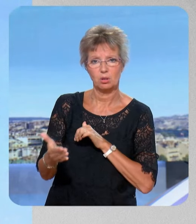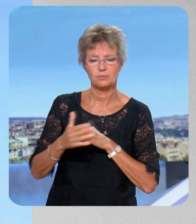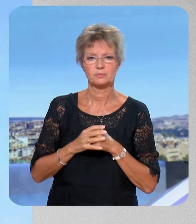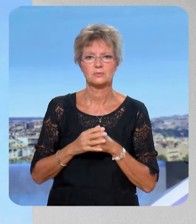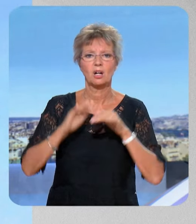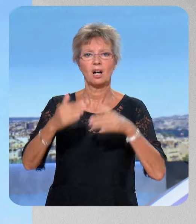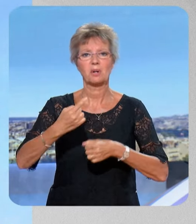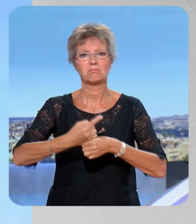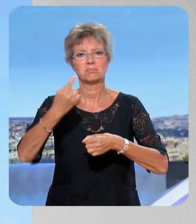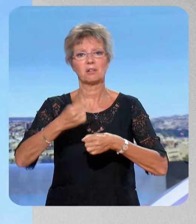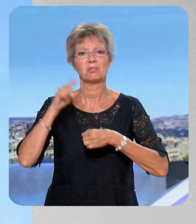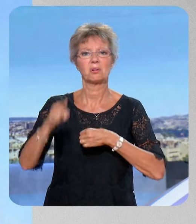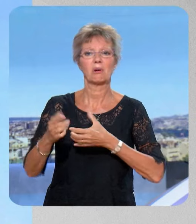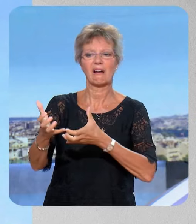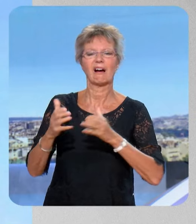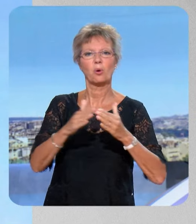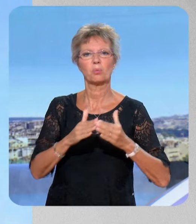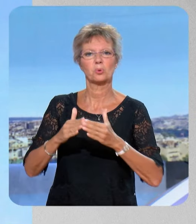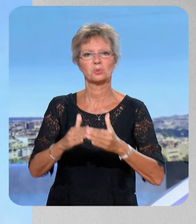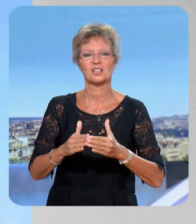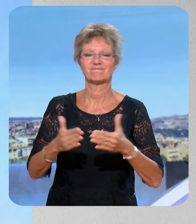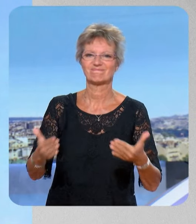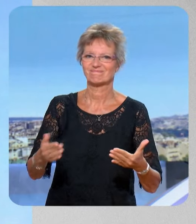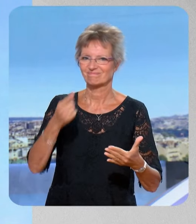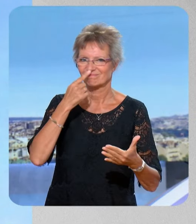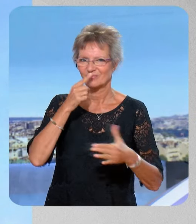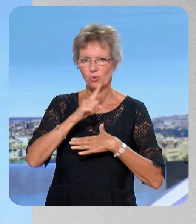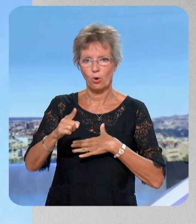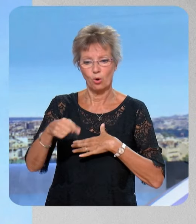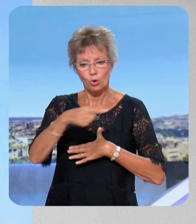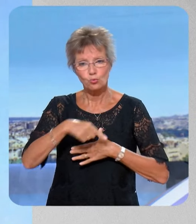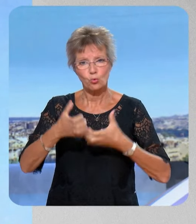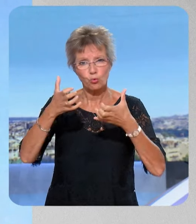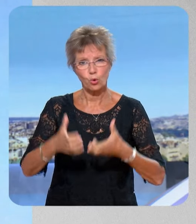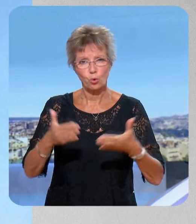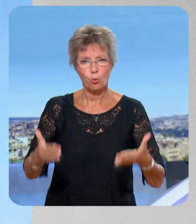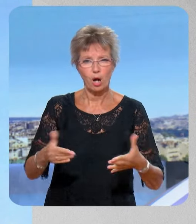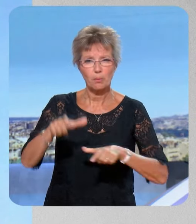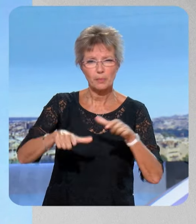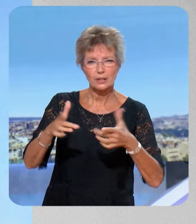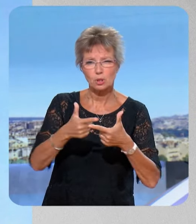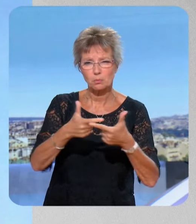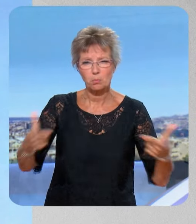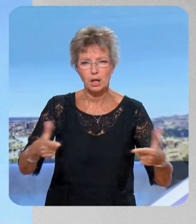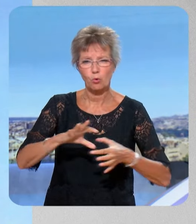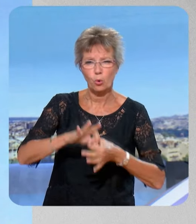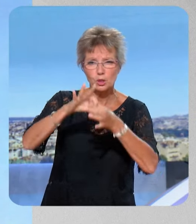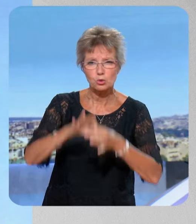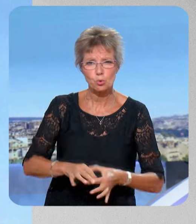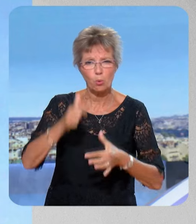traiter de communautarisme parce que justement, on veut faire en sorte que tous nos concitoyens, quelles que soient leurs couleurs de peau ou leur religion,